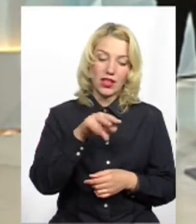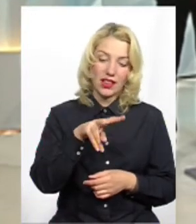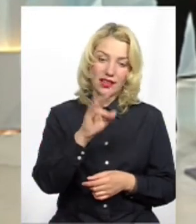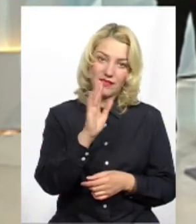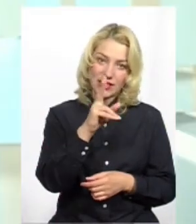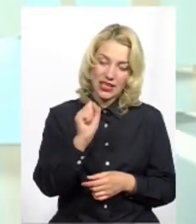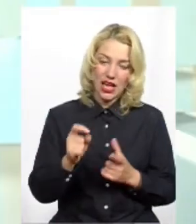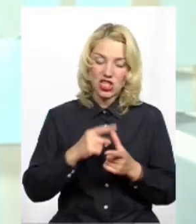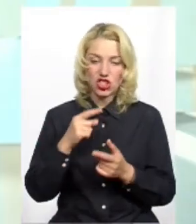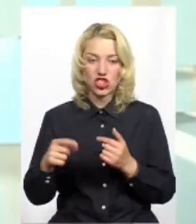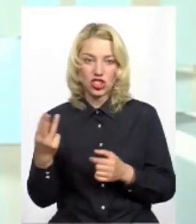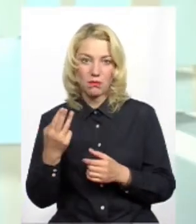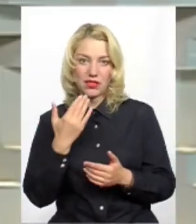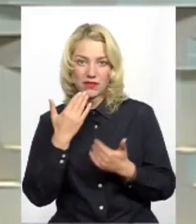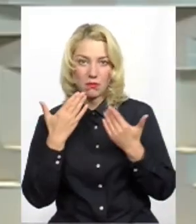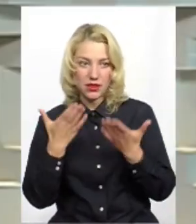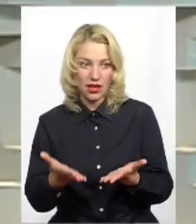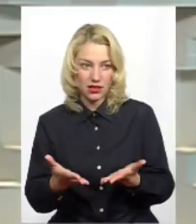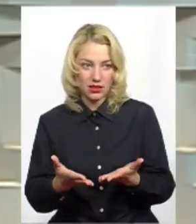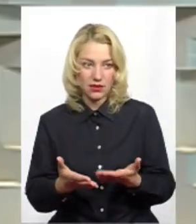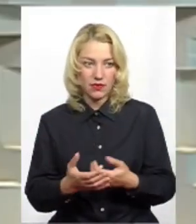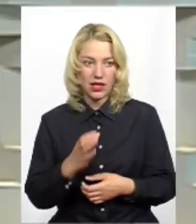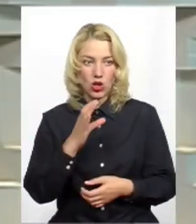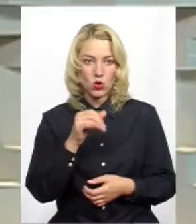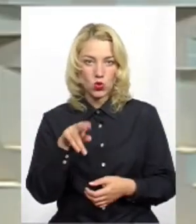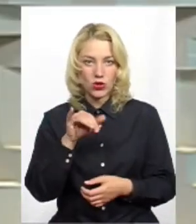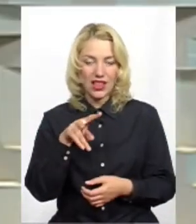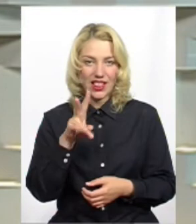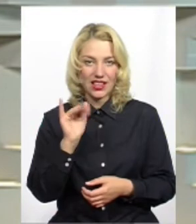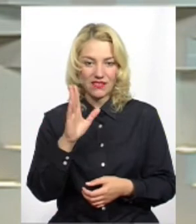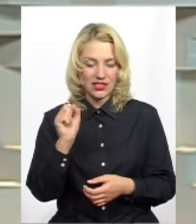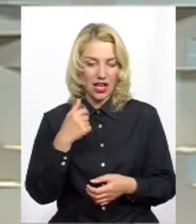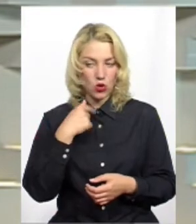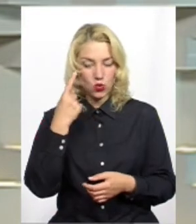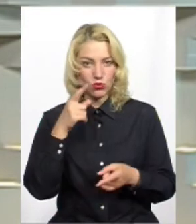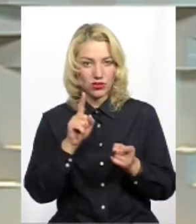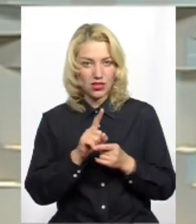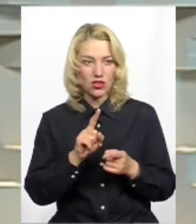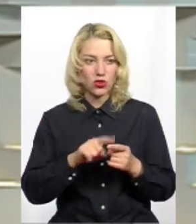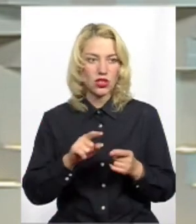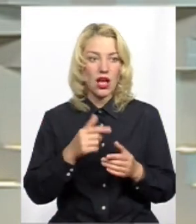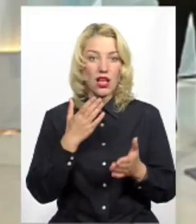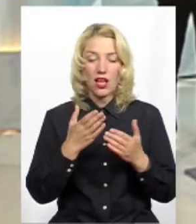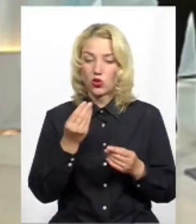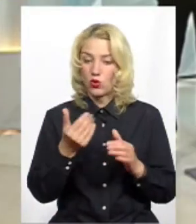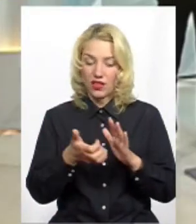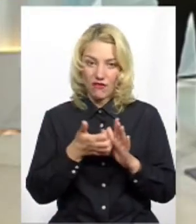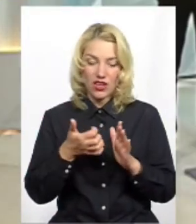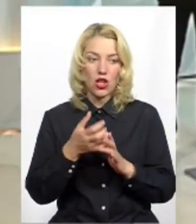Судилківська? Він же сполучає, так, місто і село? Судилківська. Я думаю, що, скоріш за все, Судилківська. Якщо в вистачить кошти,